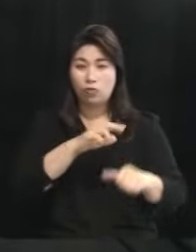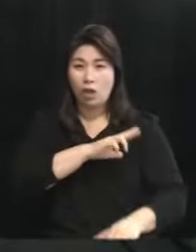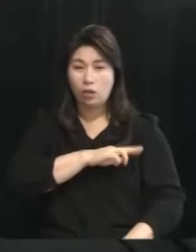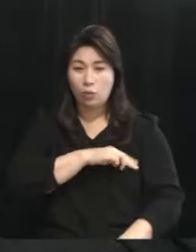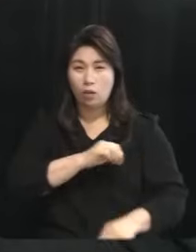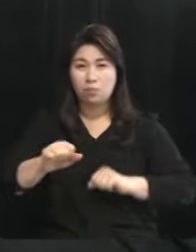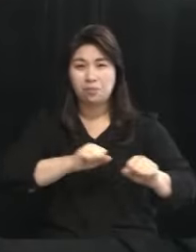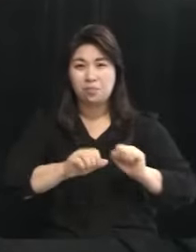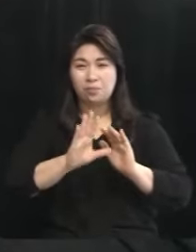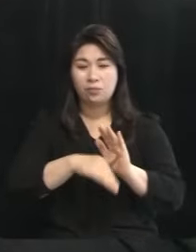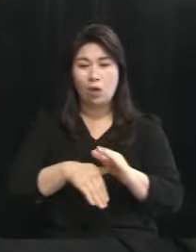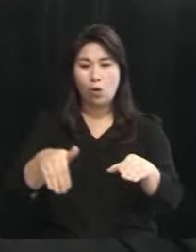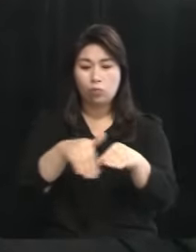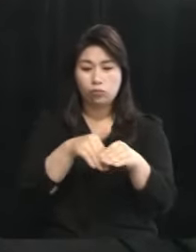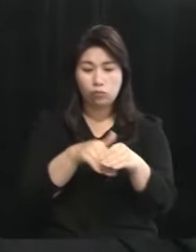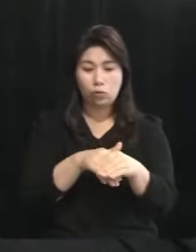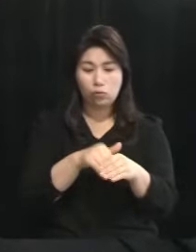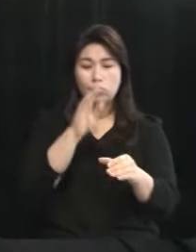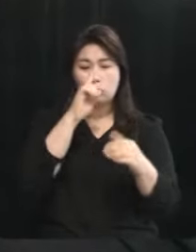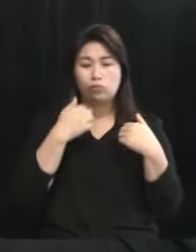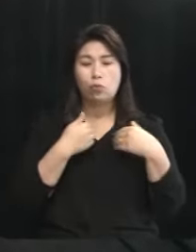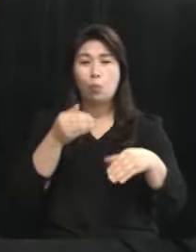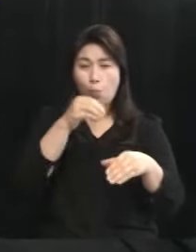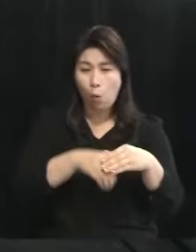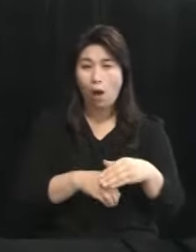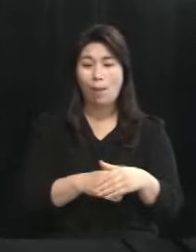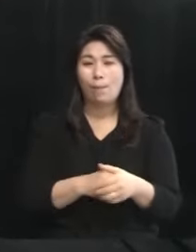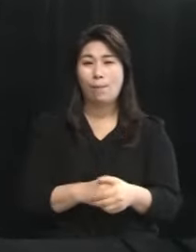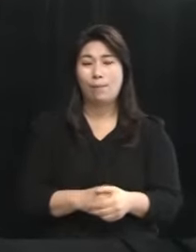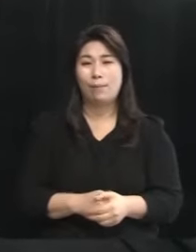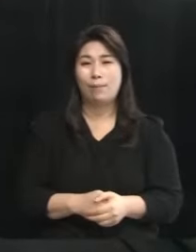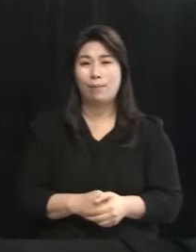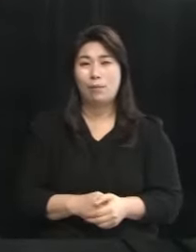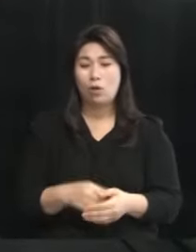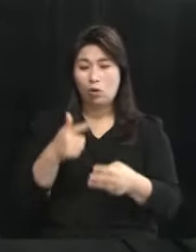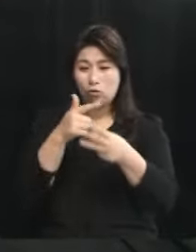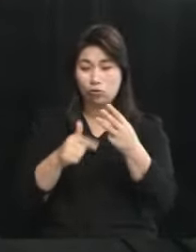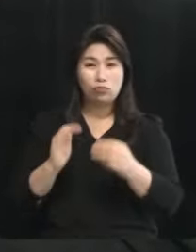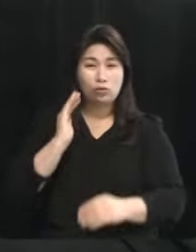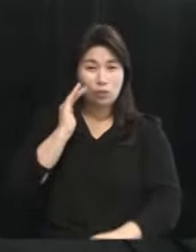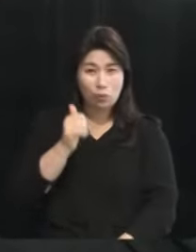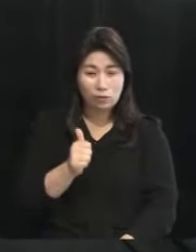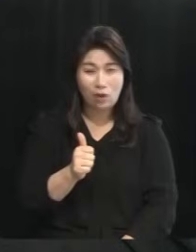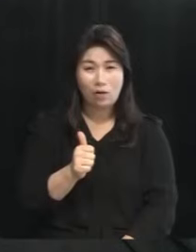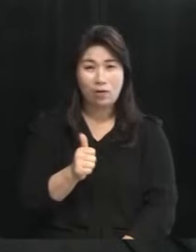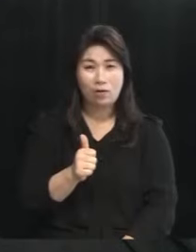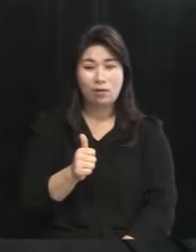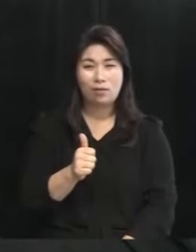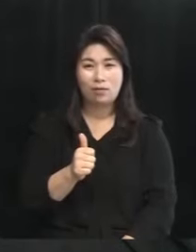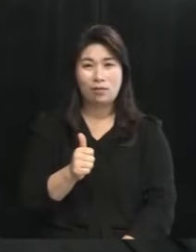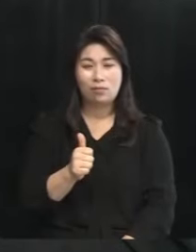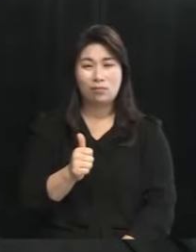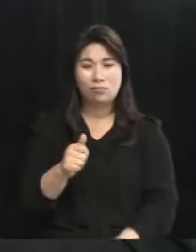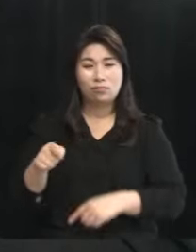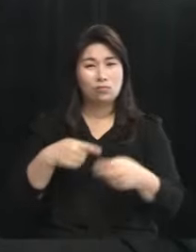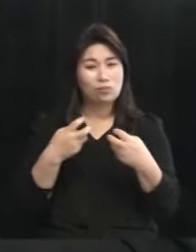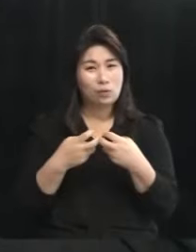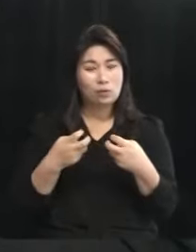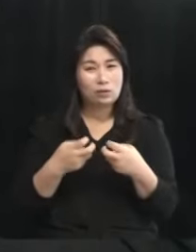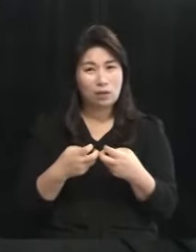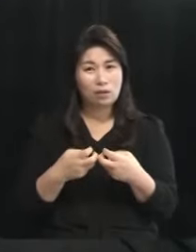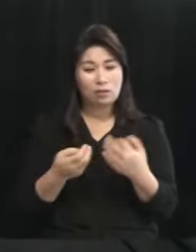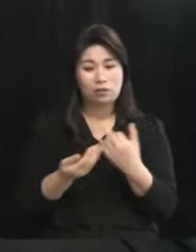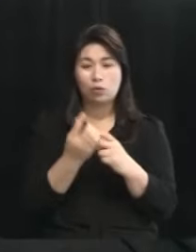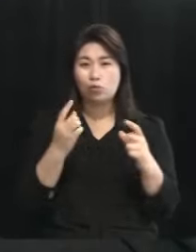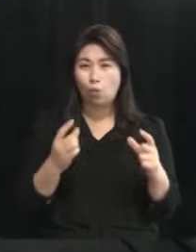문재인 정권도 포함됩니다 반드시 우리 윤석열 정부의 재정 건전성을 위한 정책이 우리